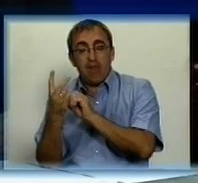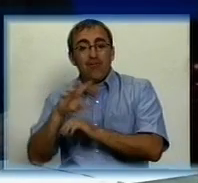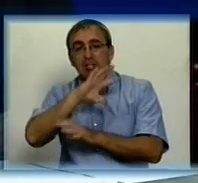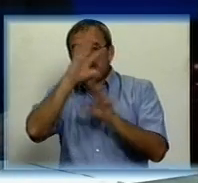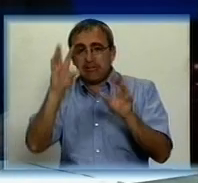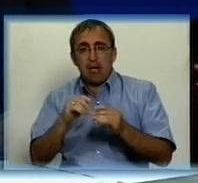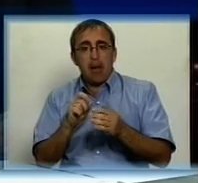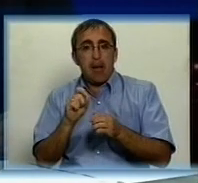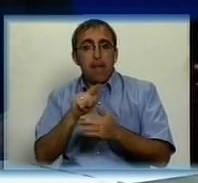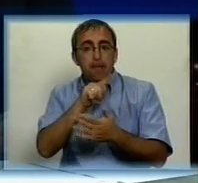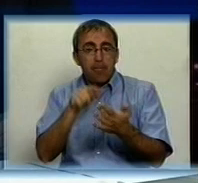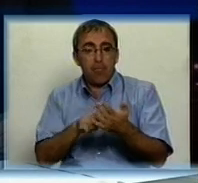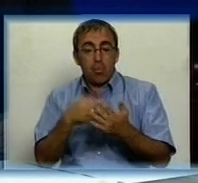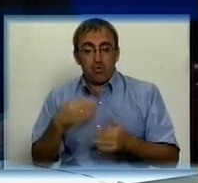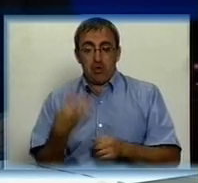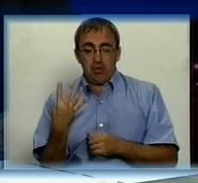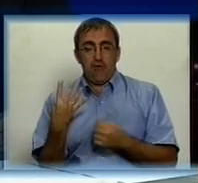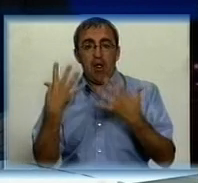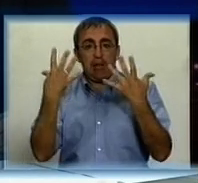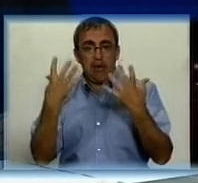сьогоднішній день, у нас уже четвертий день,